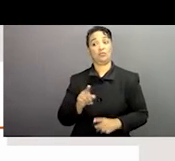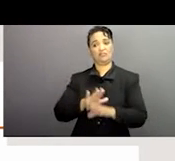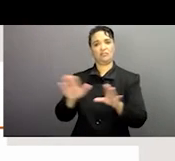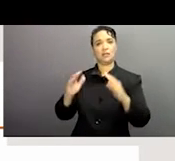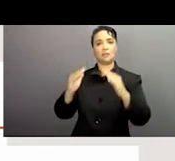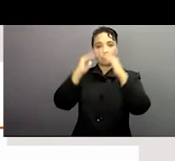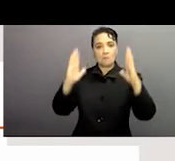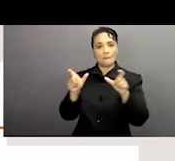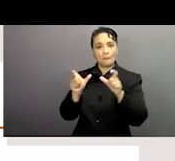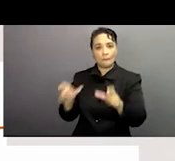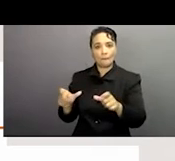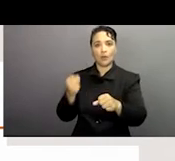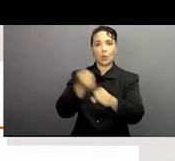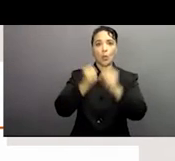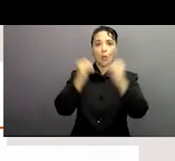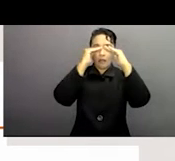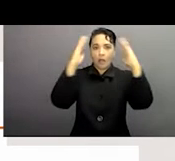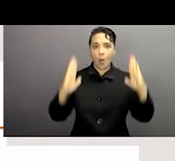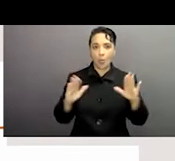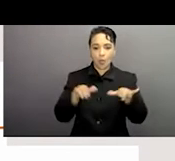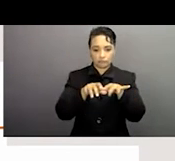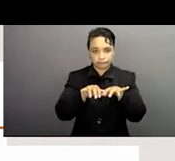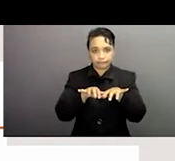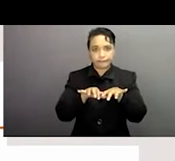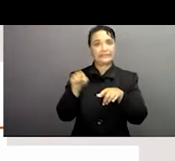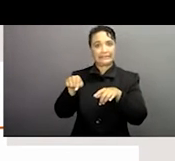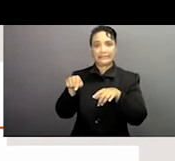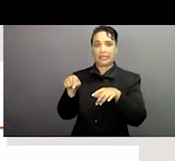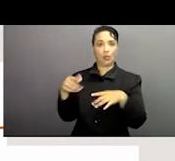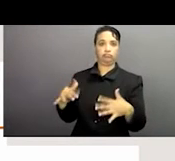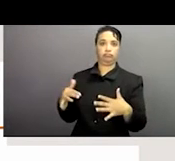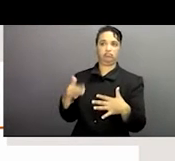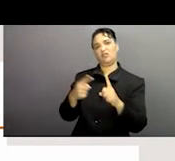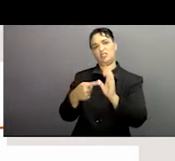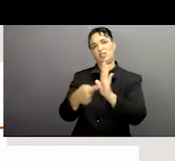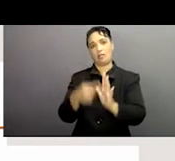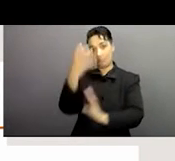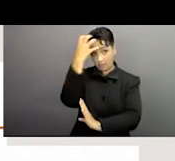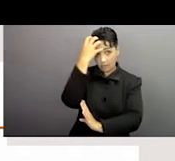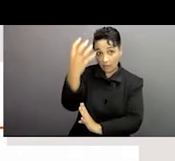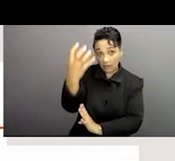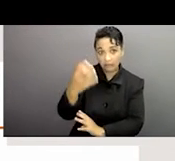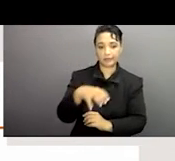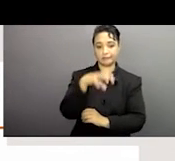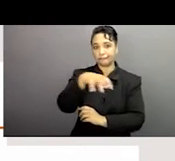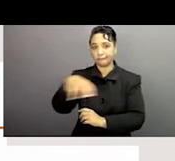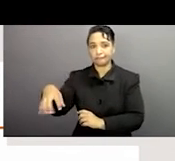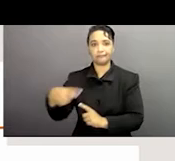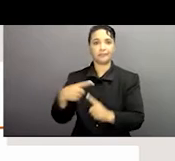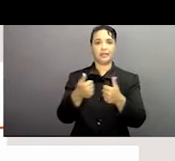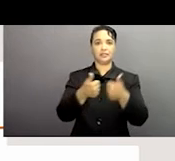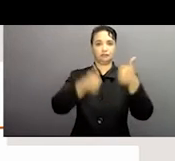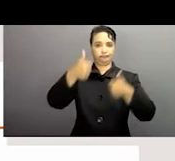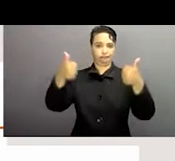à cause du confinement, aussi bien que le travail à distance, ceci est également applicable au gouvernement, les agences, les